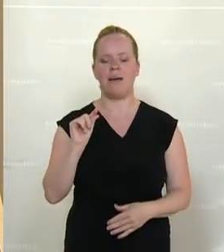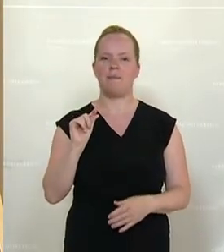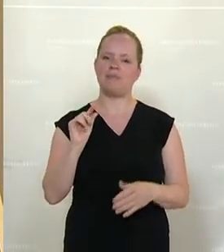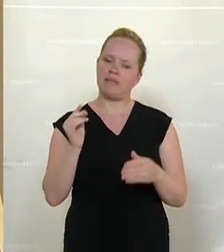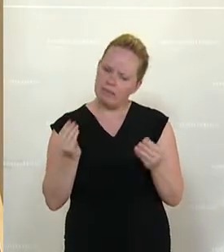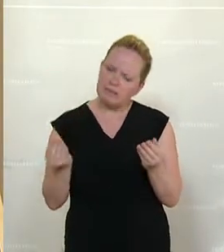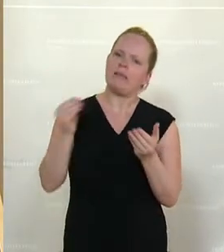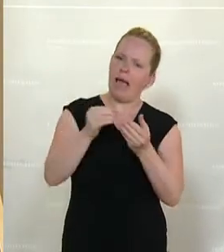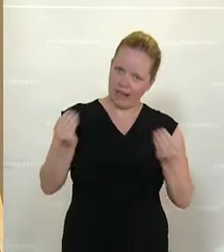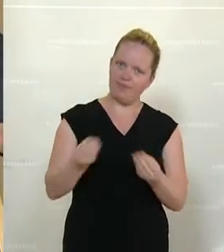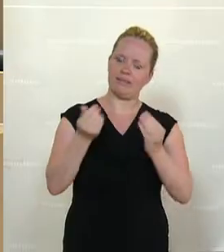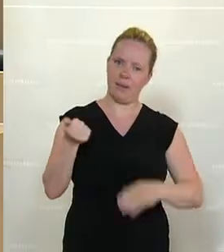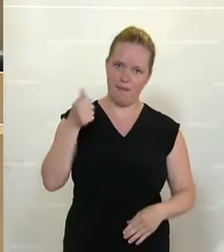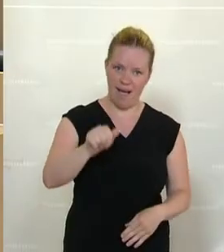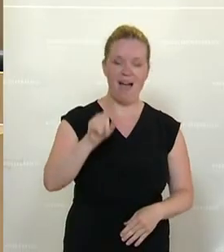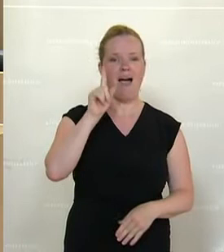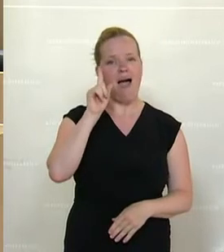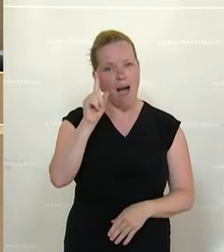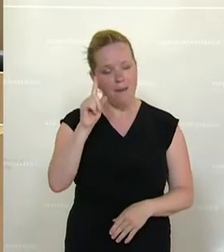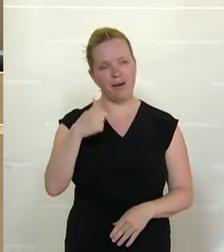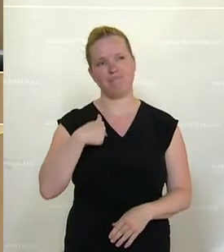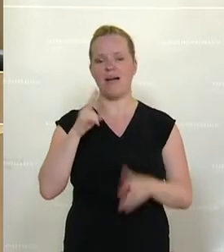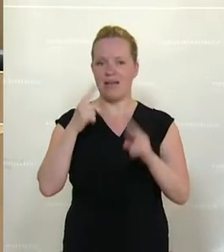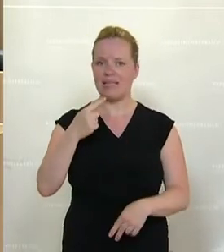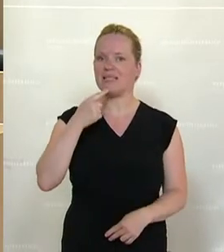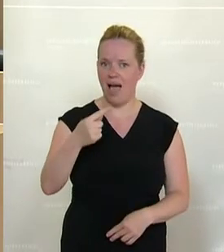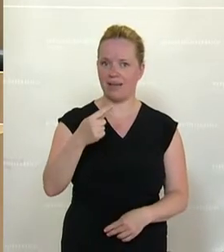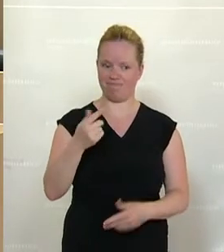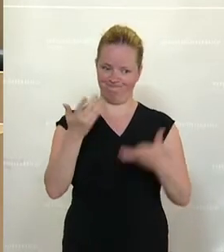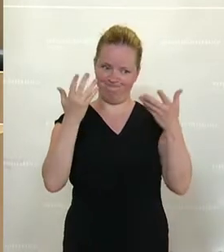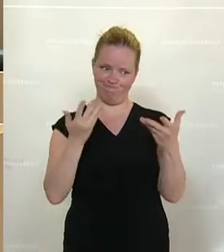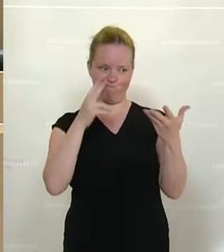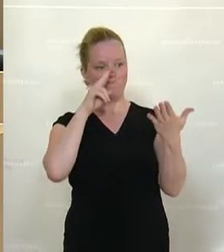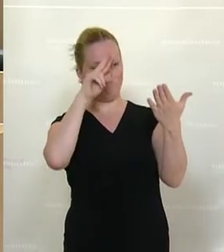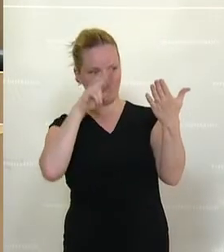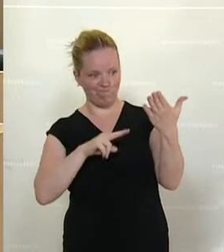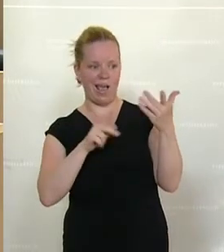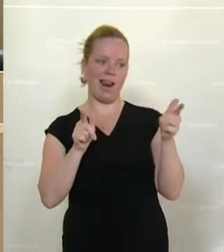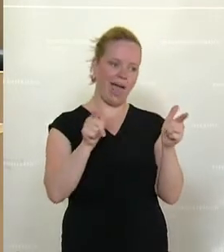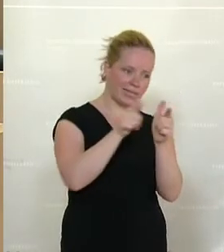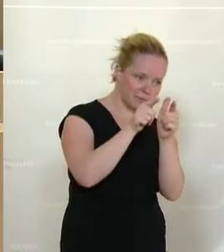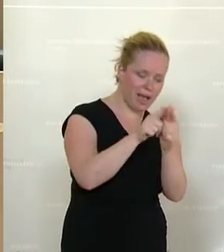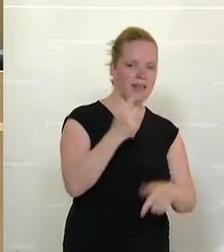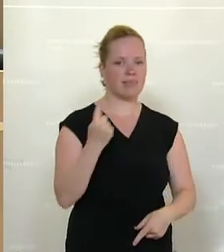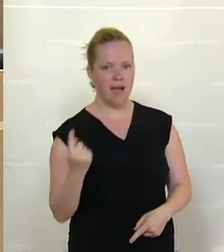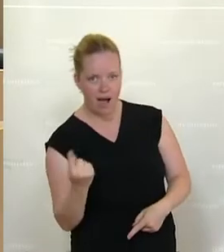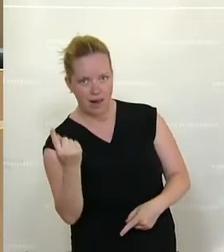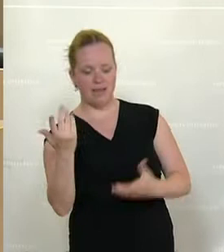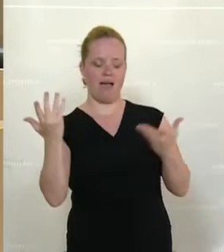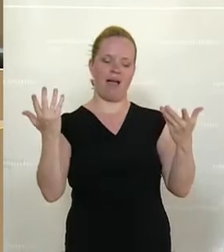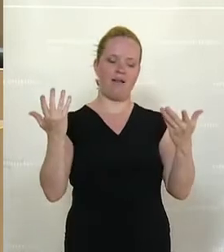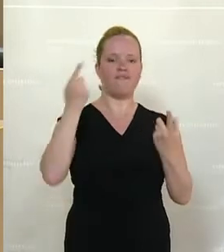dabei. Aber es ist so, dass ich sagen kann, dass es unter den Gesichtspunkten der Leistbarkeit, der Nachhaltigkeit und der